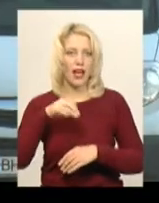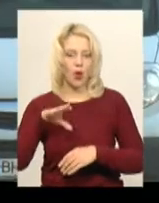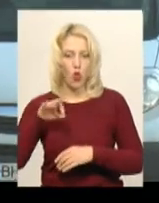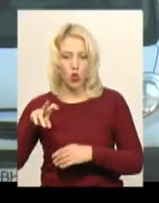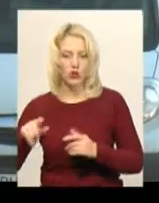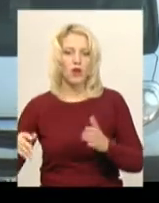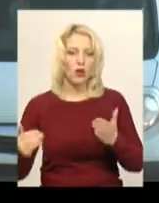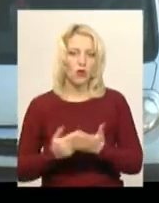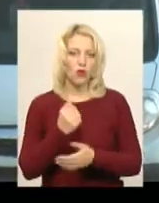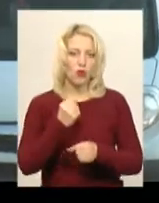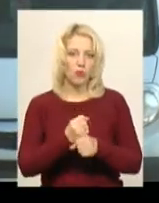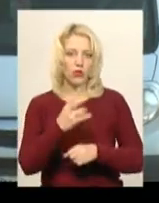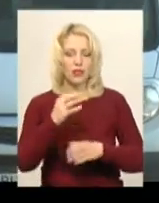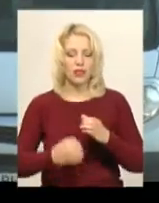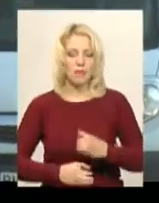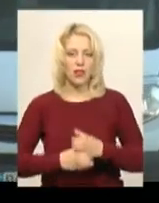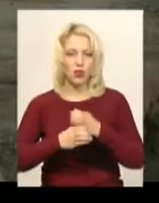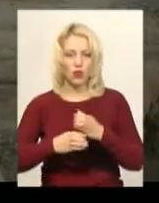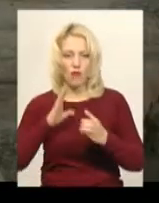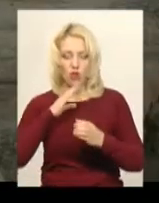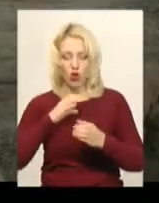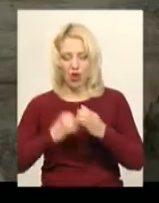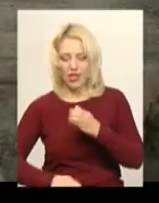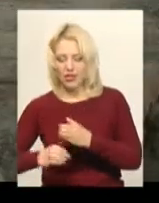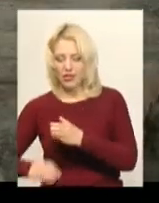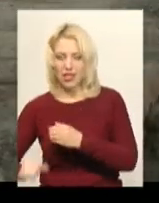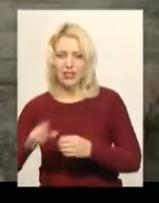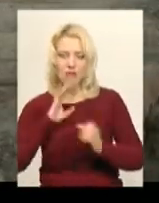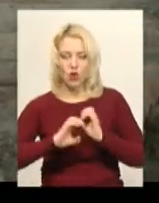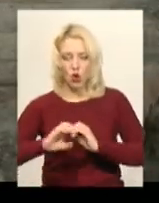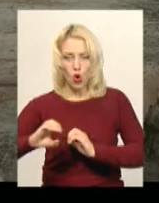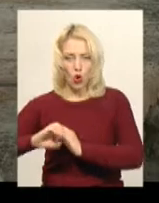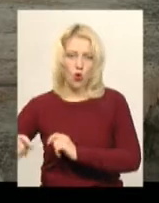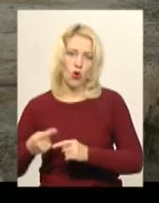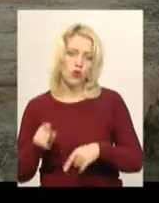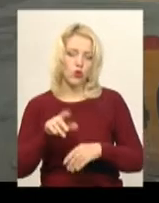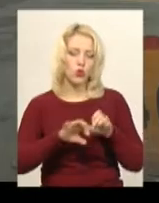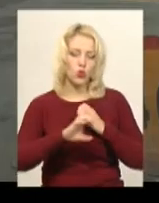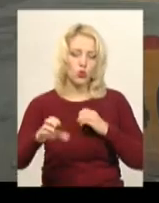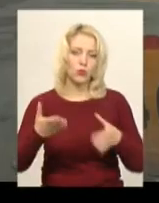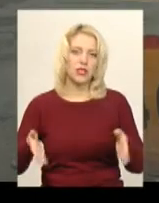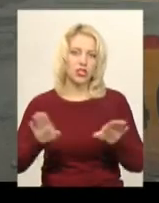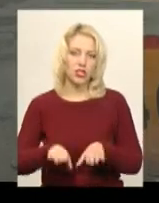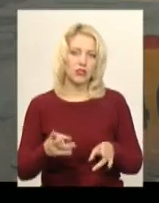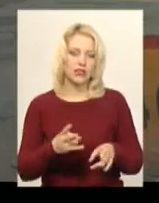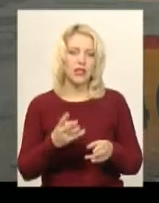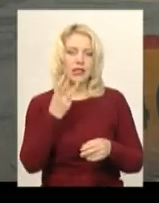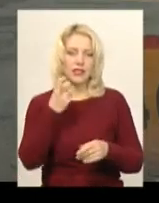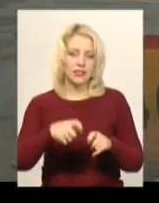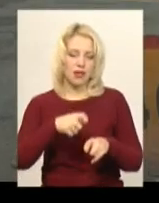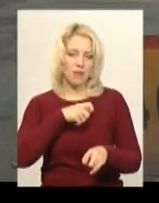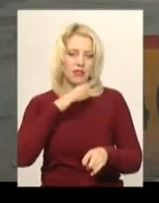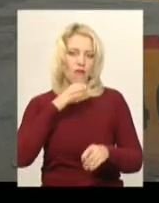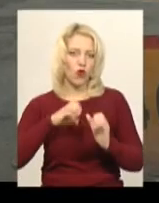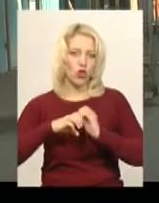поновлюються роботи з будівництва напірної каналізації та водогону. Із труб нині там залишилось змонтувати 300 метрів водогону, каже